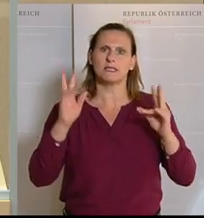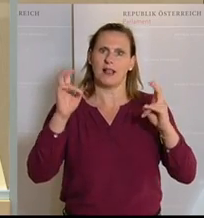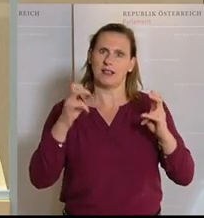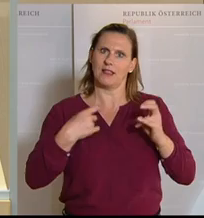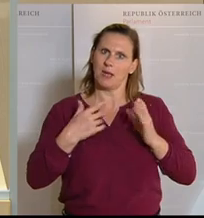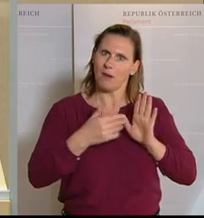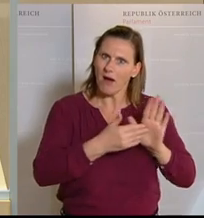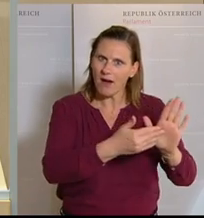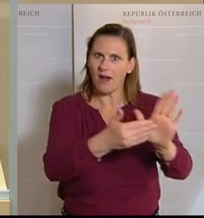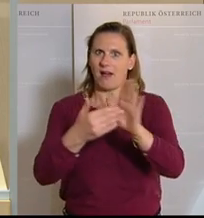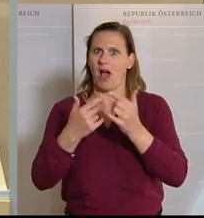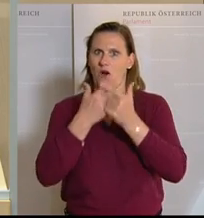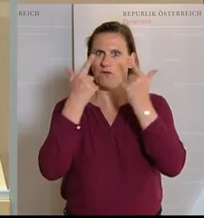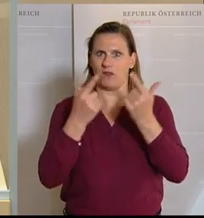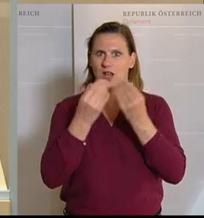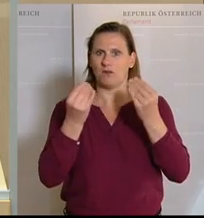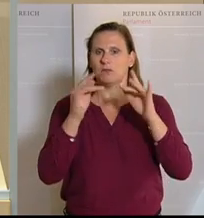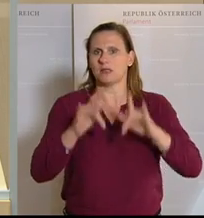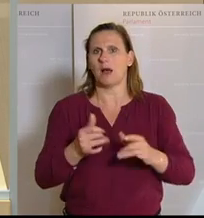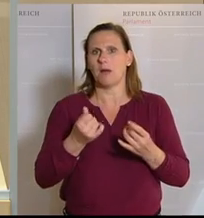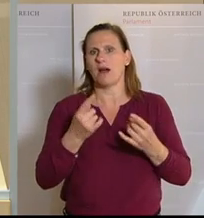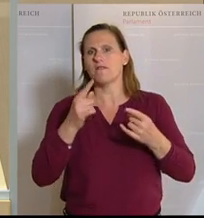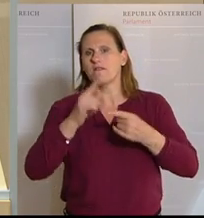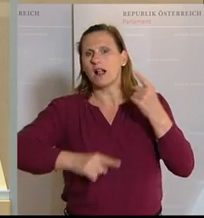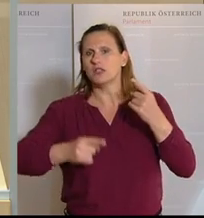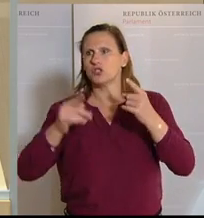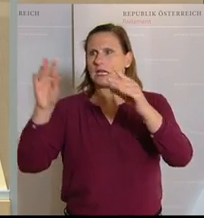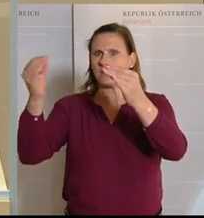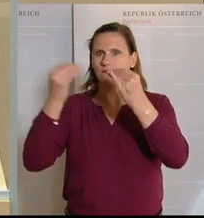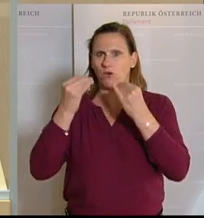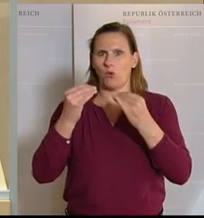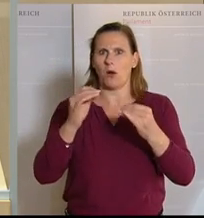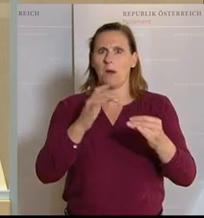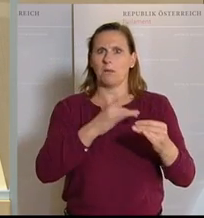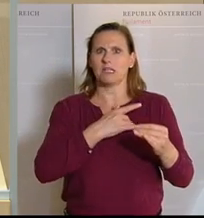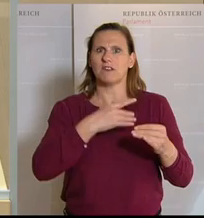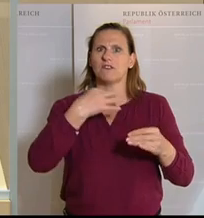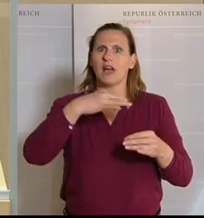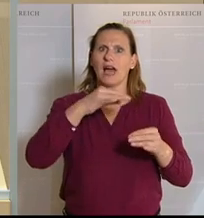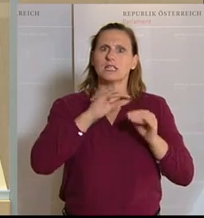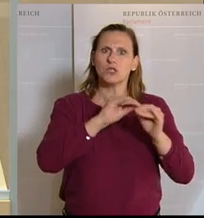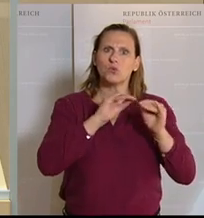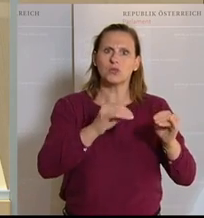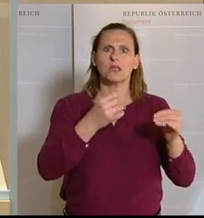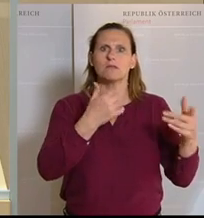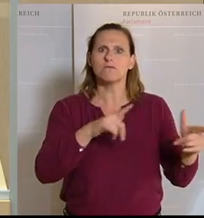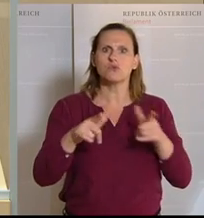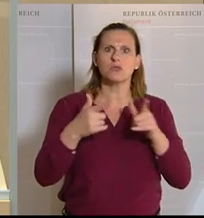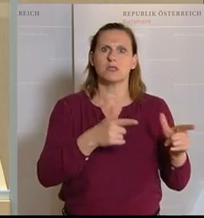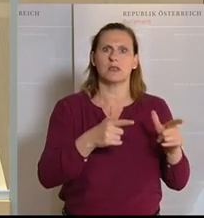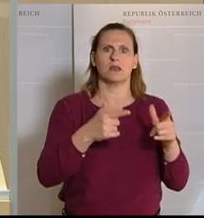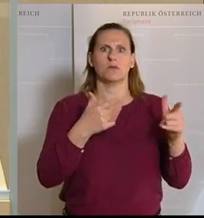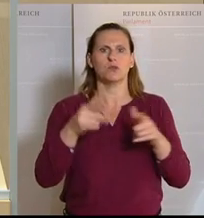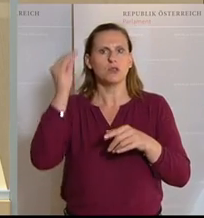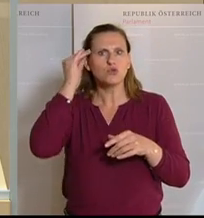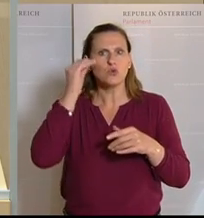aufzuklären, weil hier einige Falschinfos kursieren. Es betrifft Einzelunterricht an Musikuniversitäten, an den Musikschulen bis hin